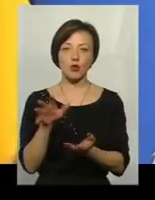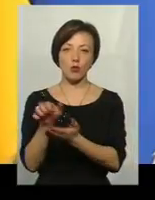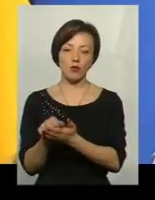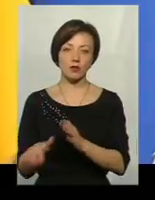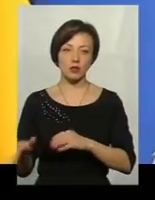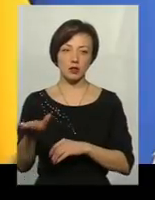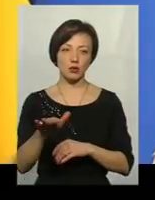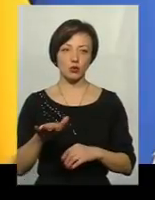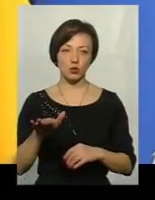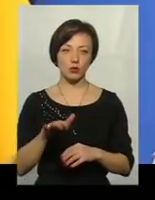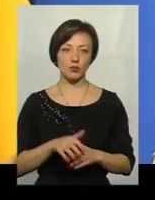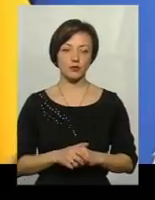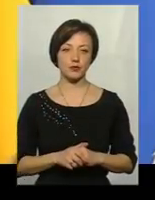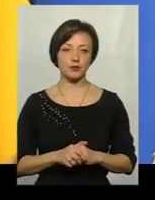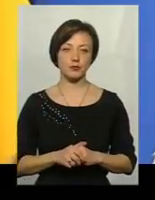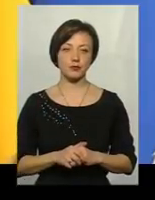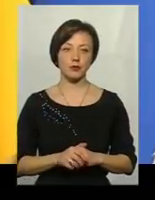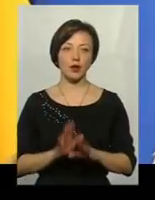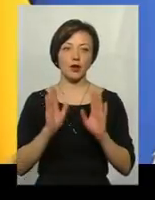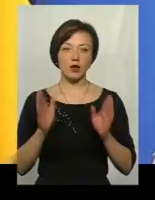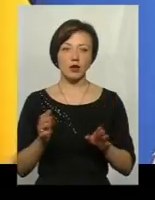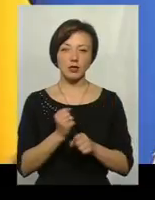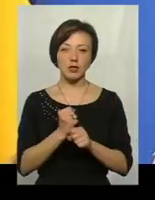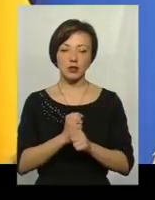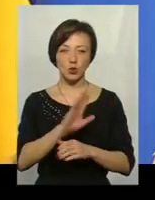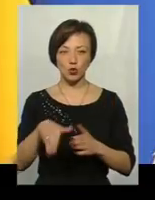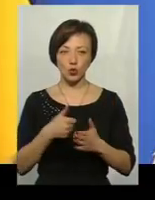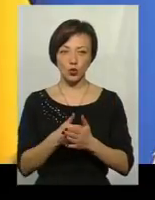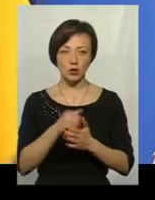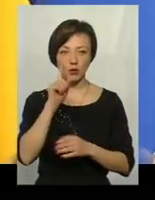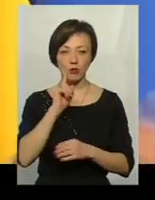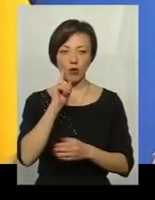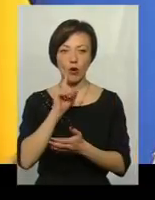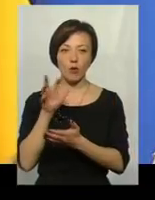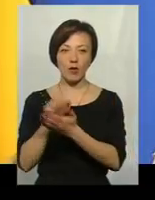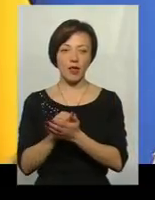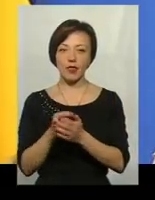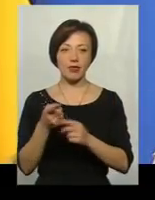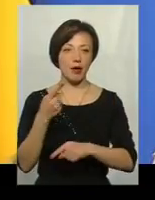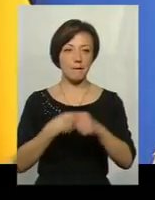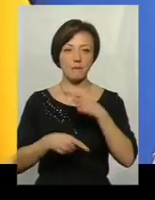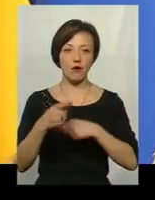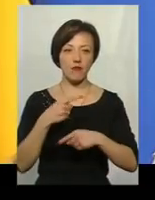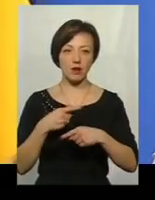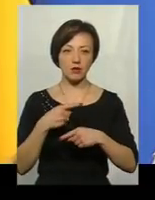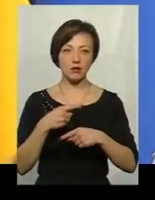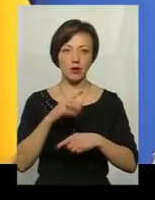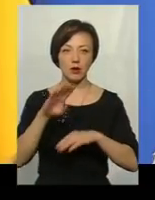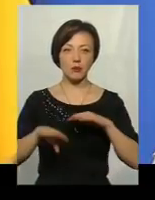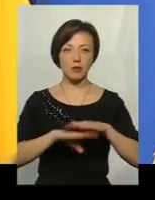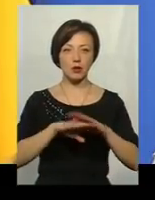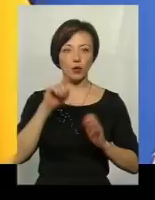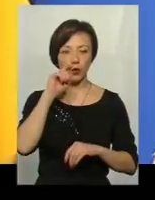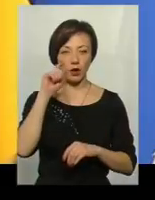Воно діятиме доти, поки окупанти не повернуть назад під юрисдикцію